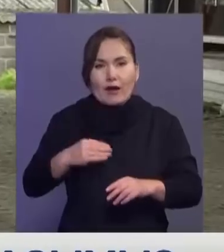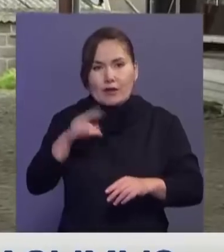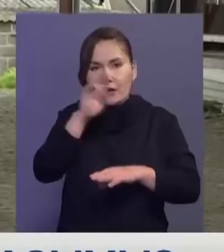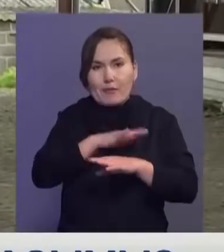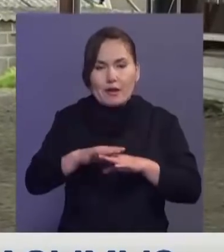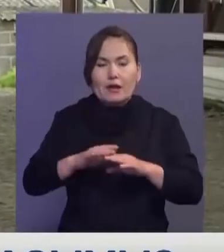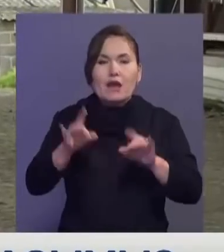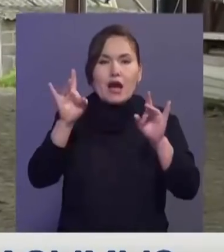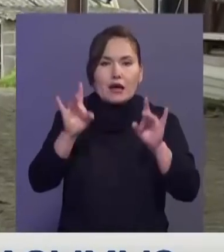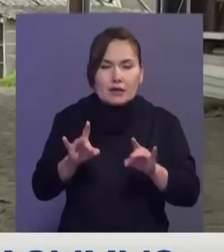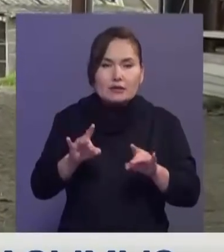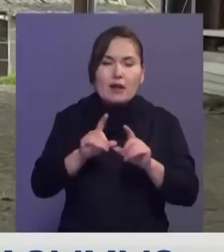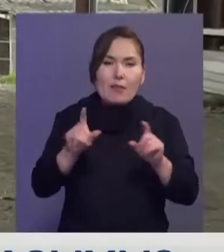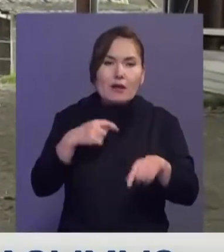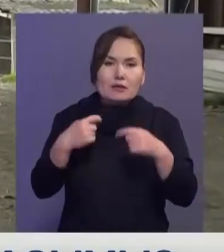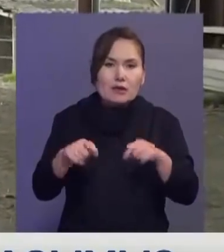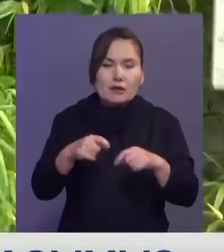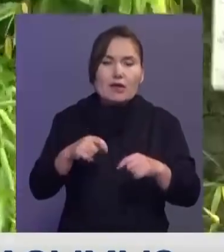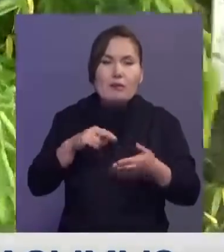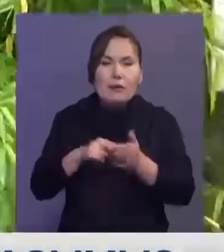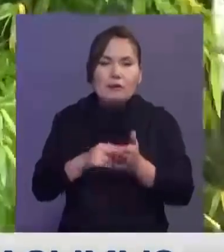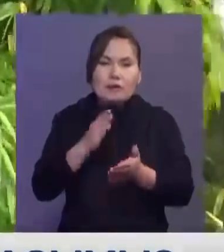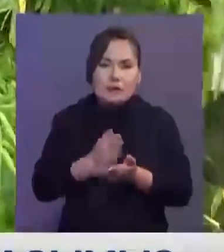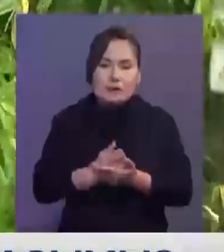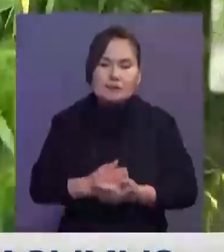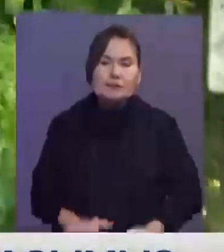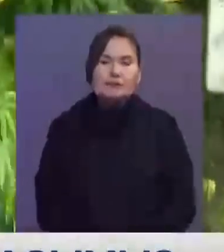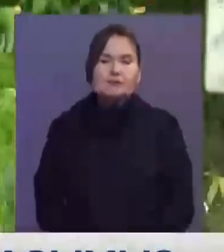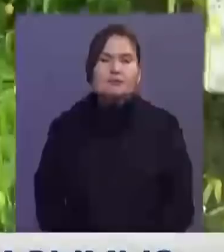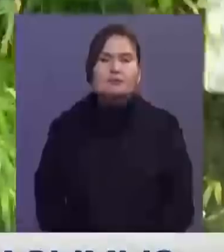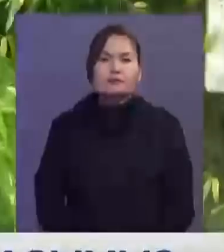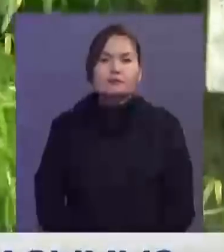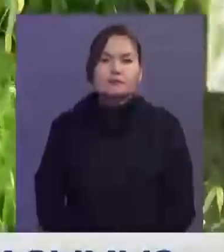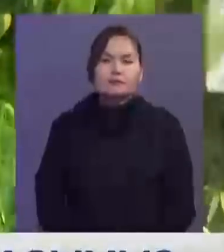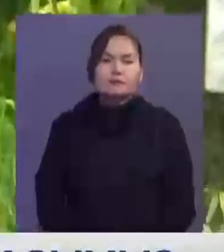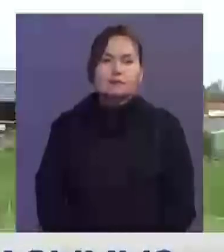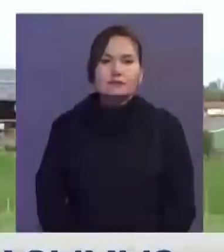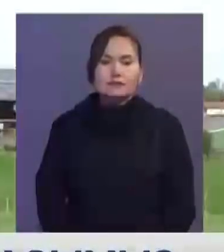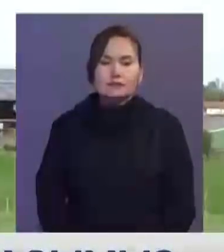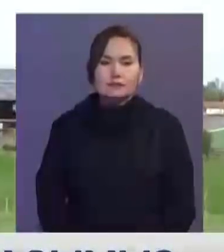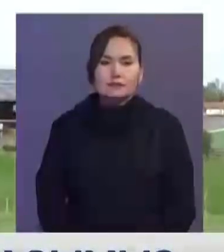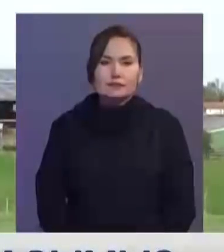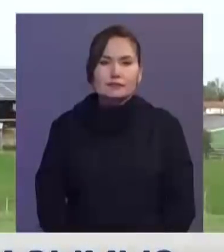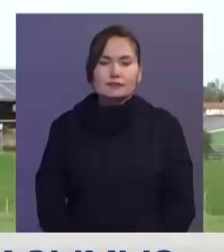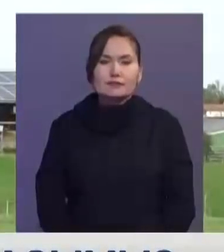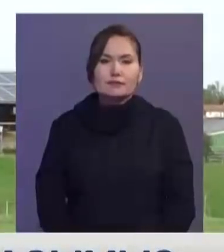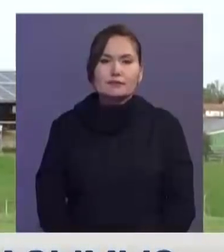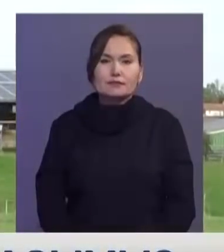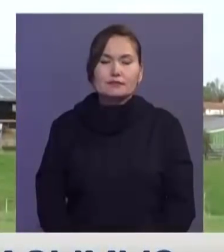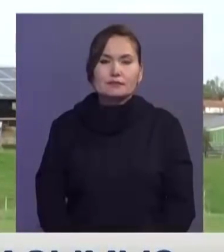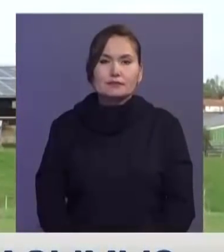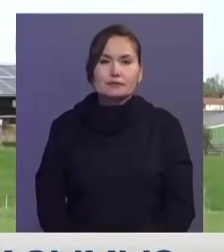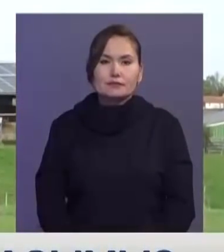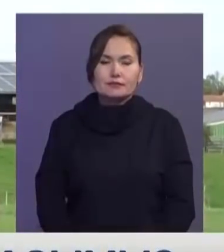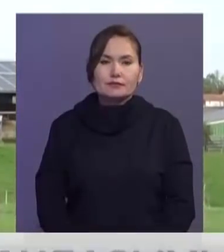Ал кейін құрт жасып сатуды жоспарда бар. Қорған түрі ғұжы әлесізді құва Руслан өміржан, Қабар 24, Франция.